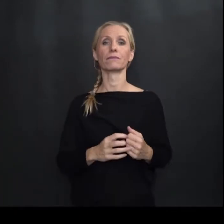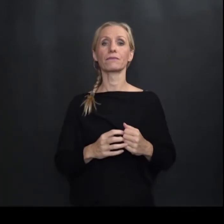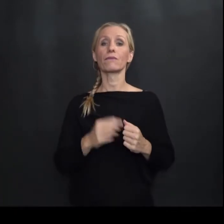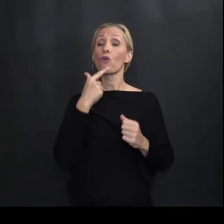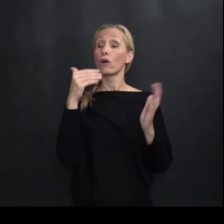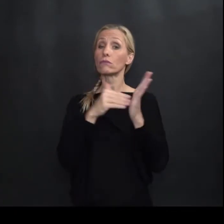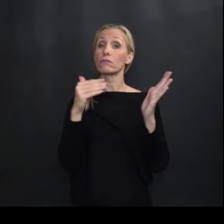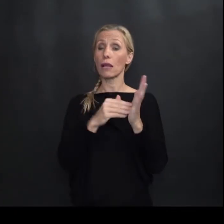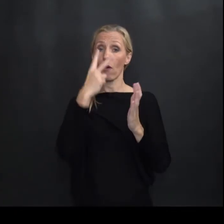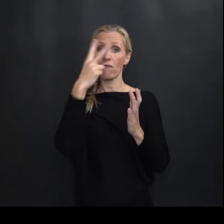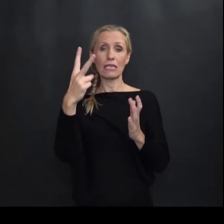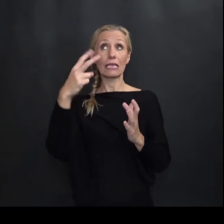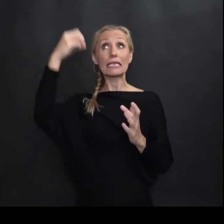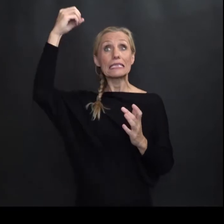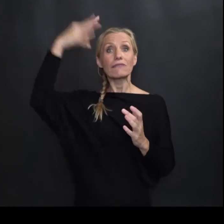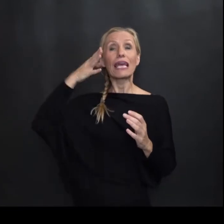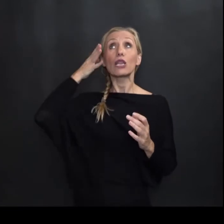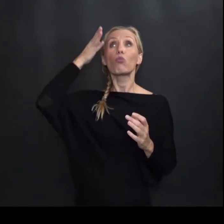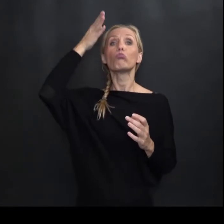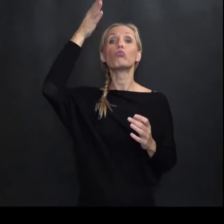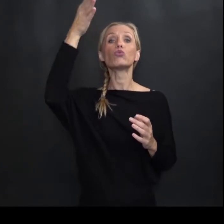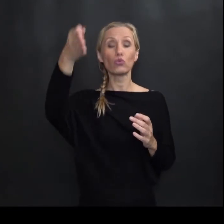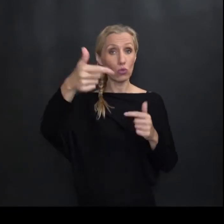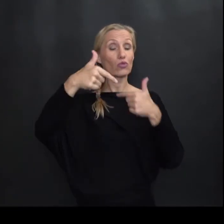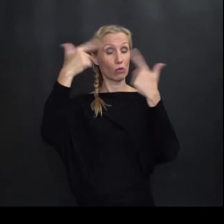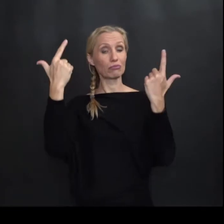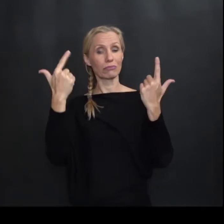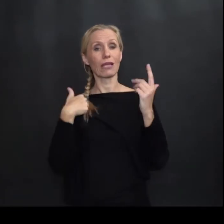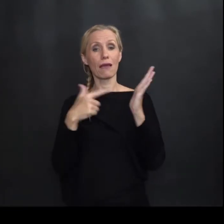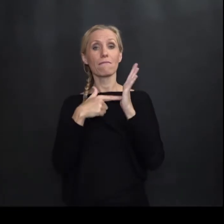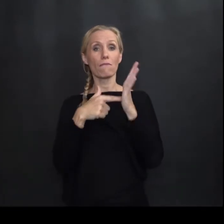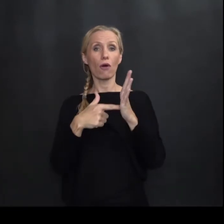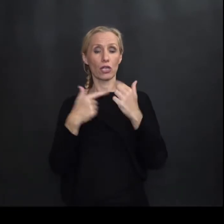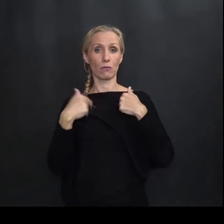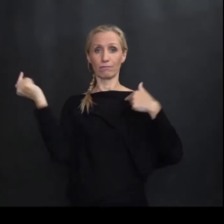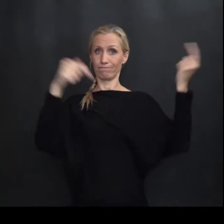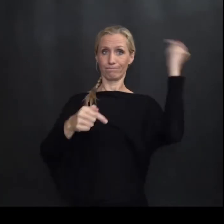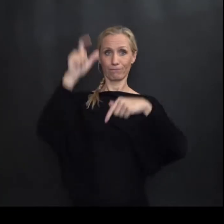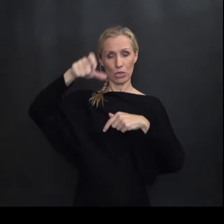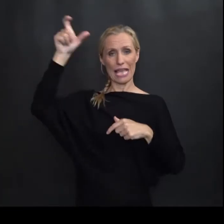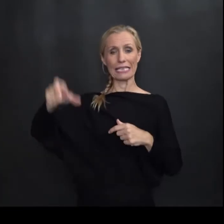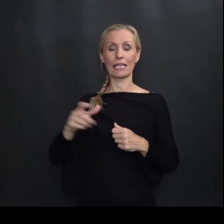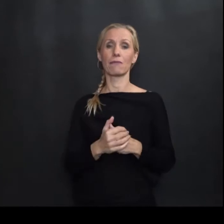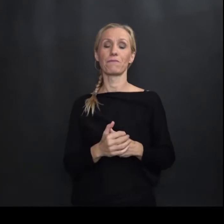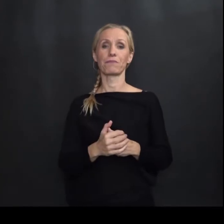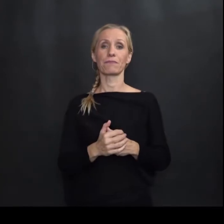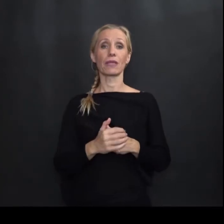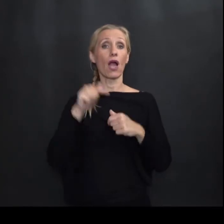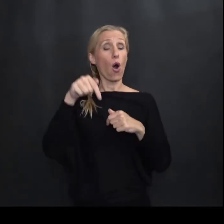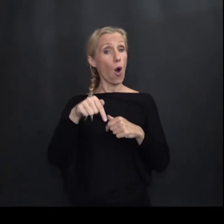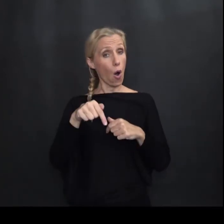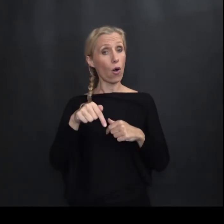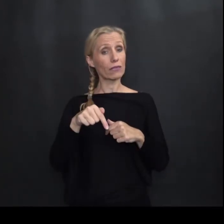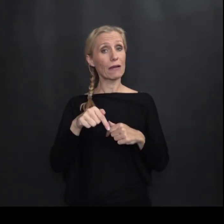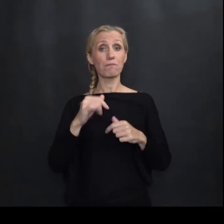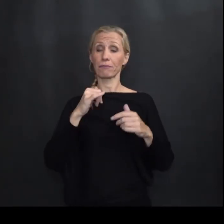Koji tek trebaju vidjeti Svoju svijetlu budućnosti I da ih pokažemo Našim posjediteljima Znači mi smo